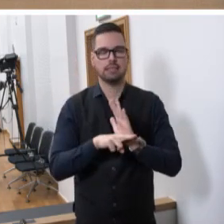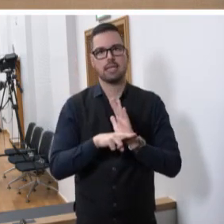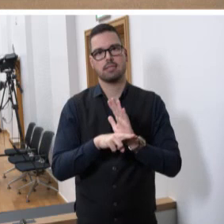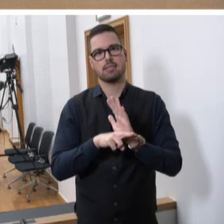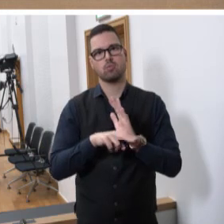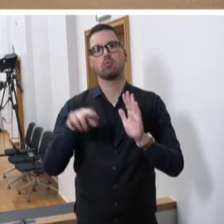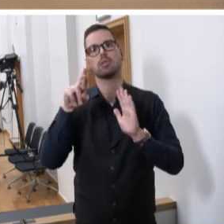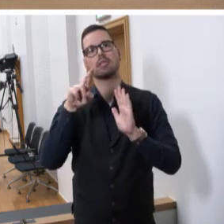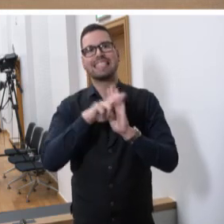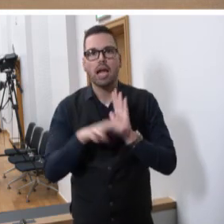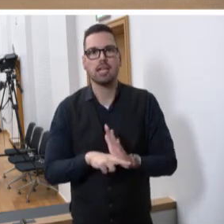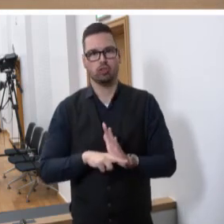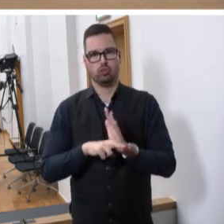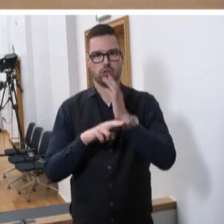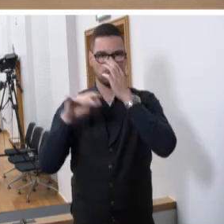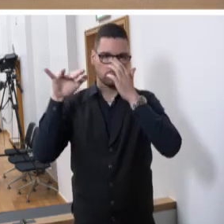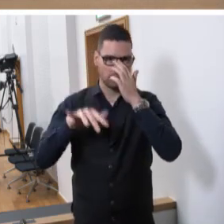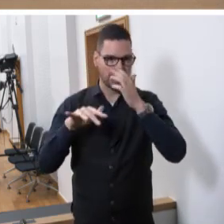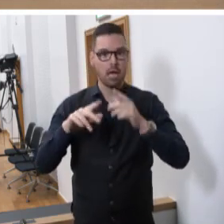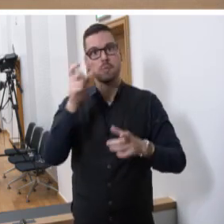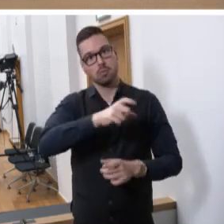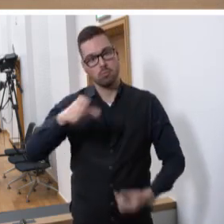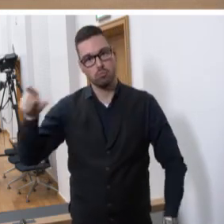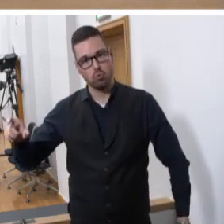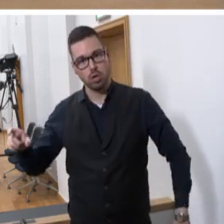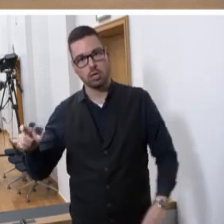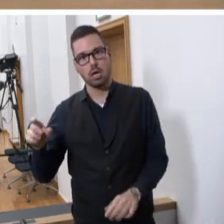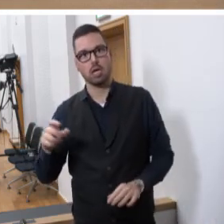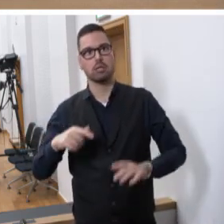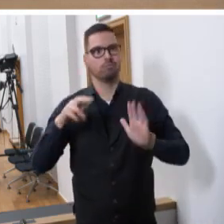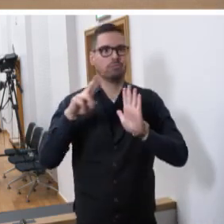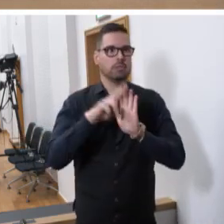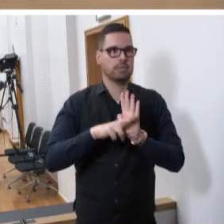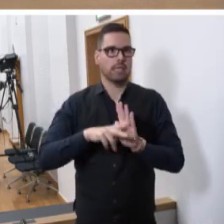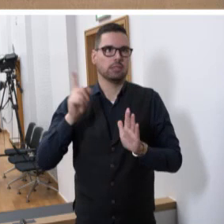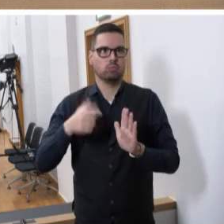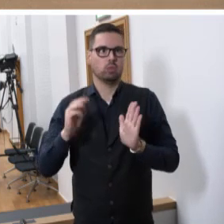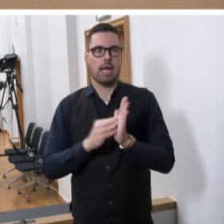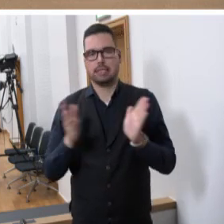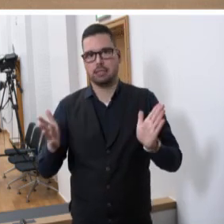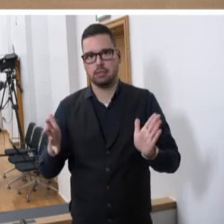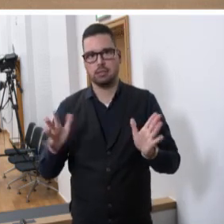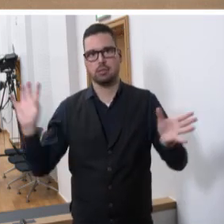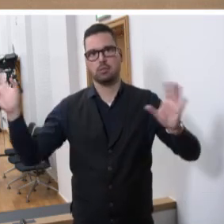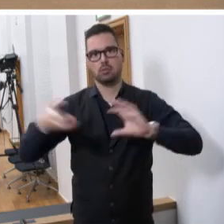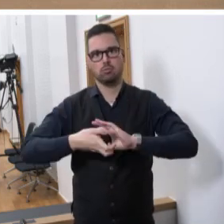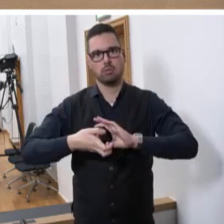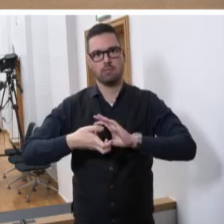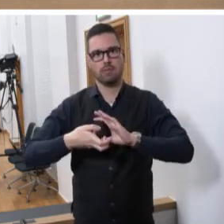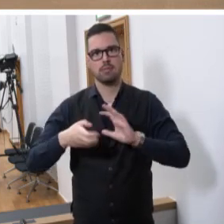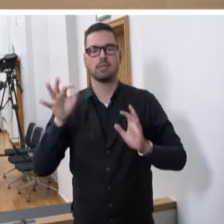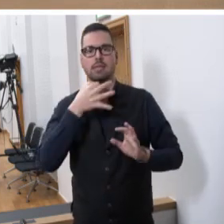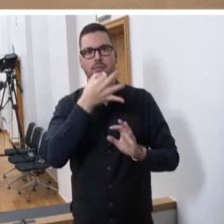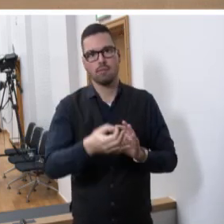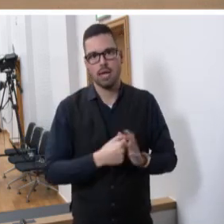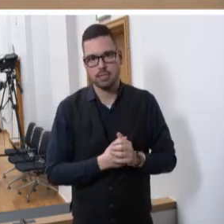auch mit dem Recht im Einklang stehen und Mitbürgerinnen und Mitbürger sich eben an jene Gesetze halten. Zusammenfassend kann gesagt werden,